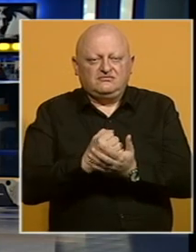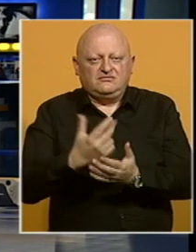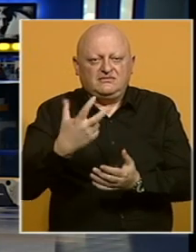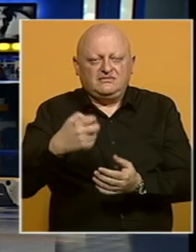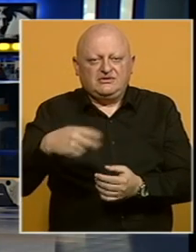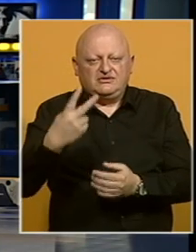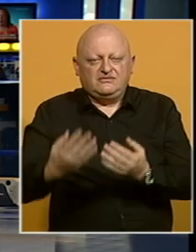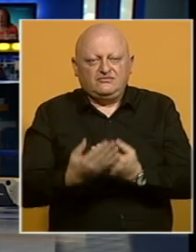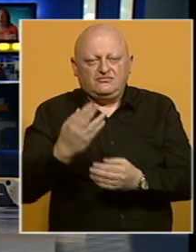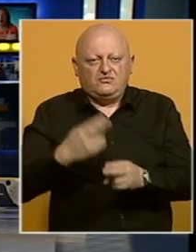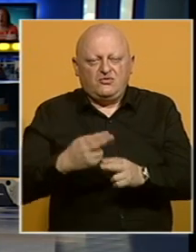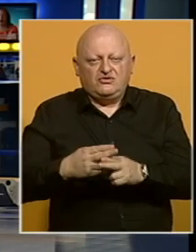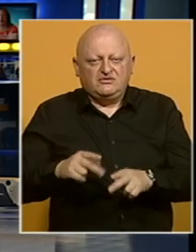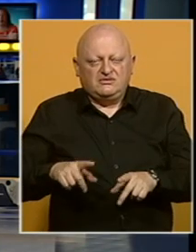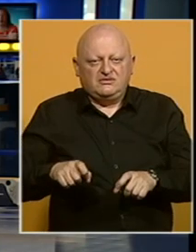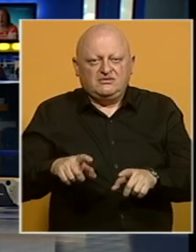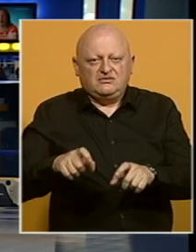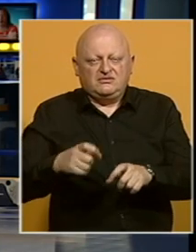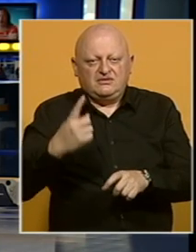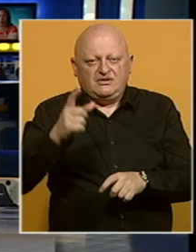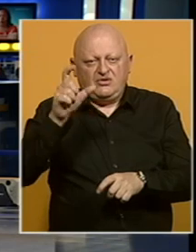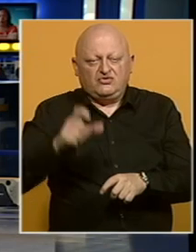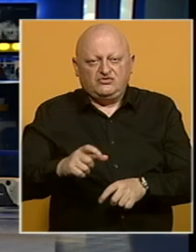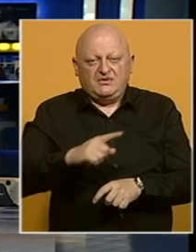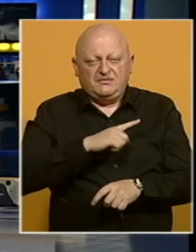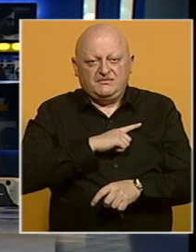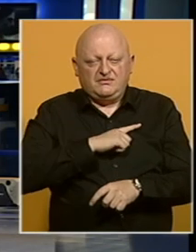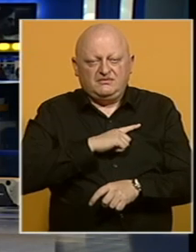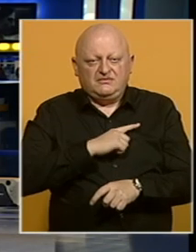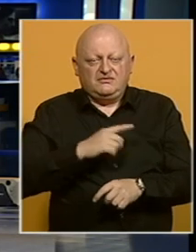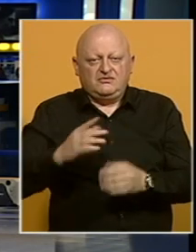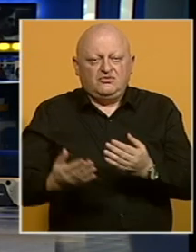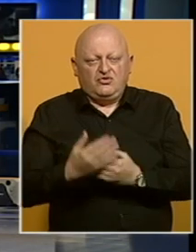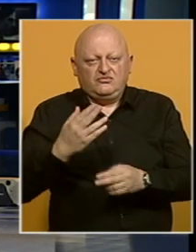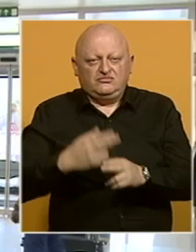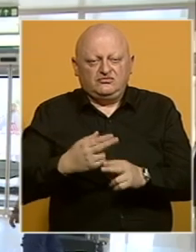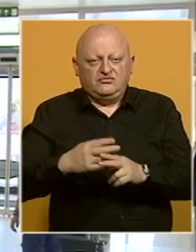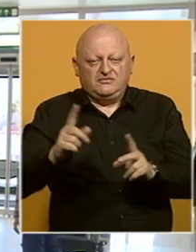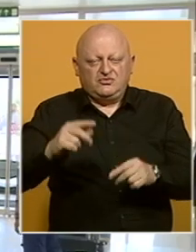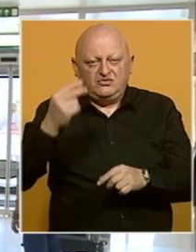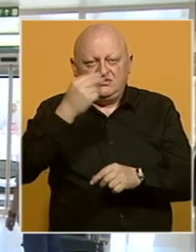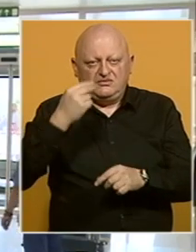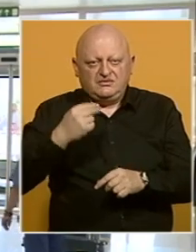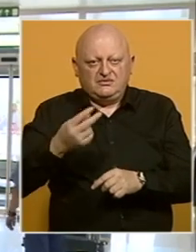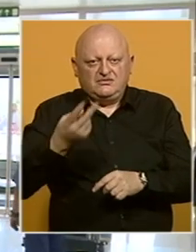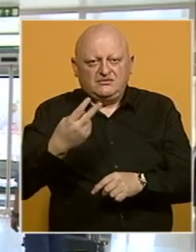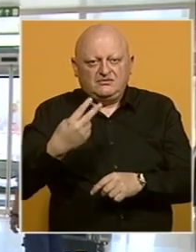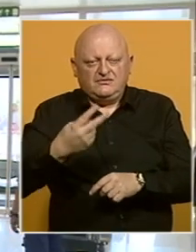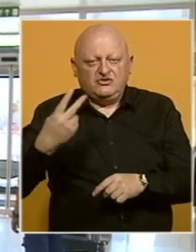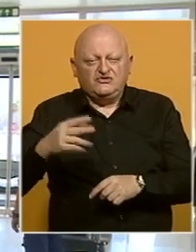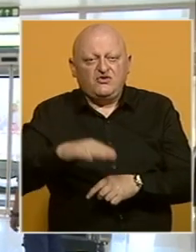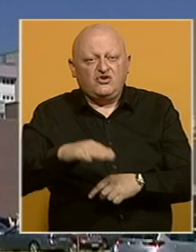302 novozaražena koronavirusom. Jedna osoba je preminula. Među novozaraženima u Republici Srpskoj je i 22